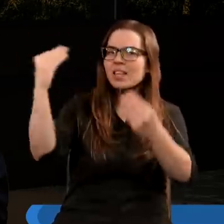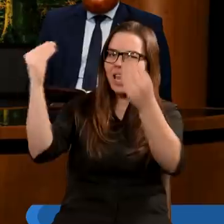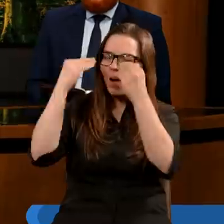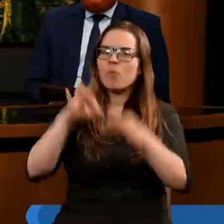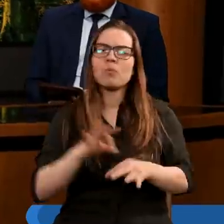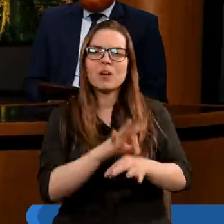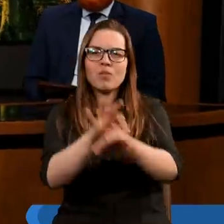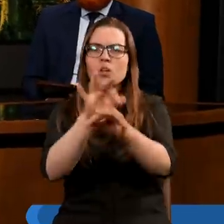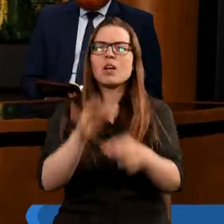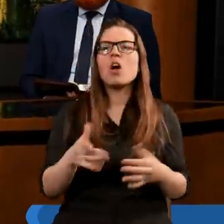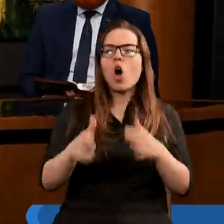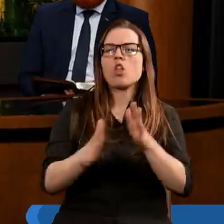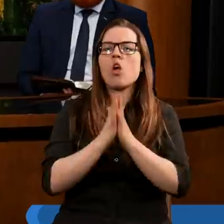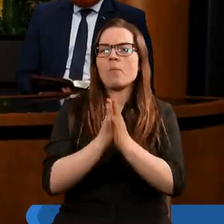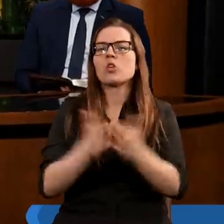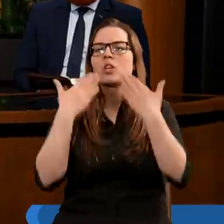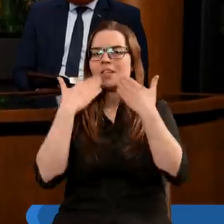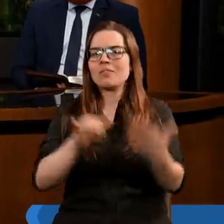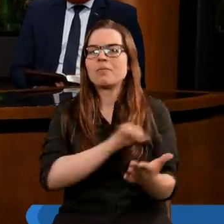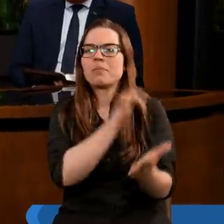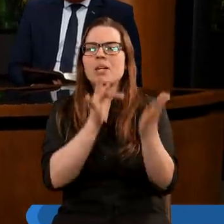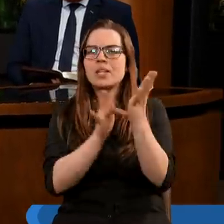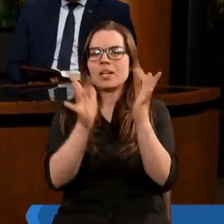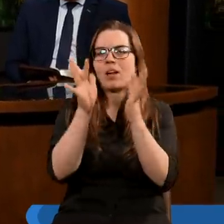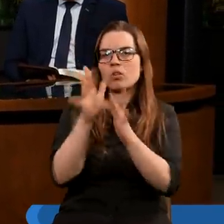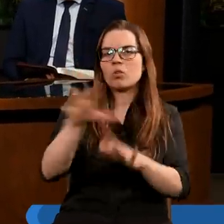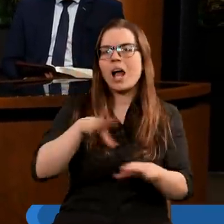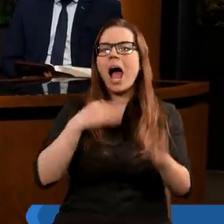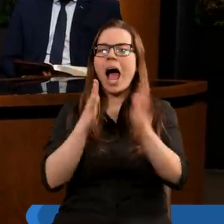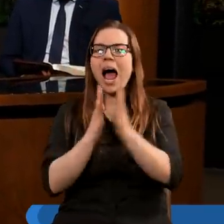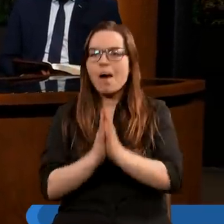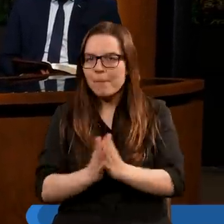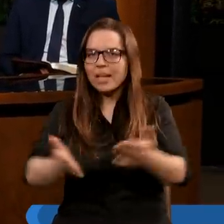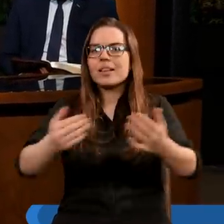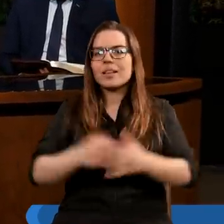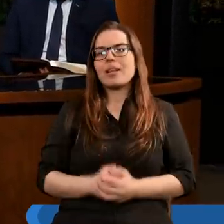i przewodnikiem. O to prosimy i dziękujemy w imieniu Pana Jezusa Chrystusa. Amen.